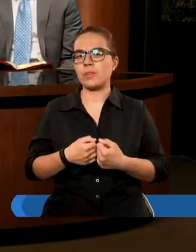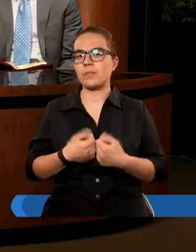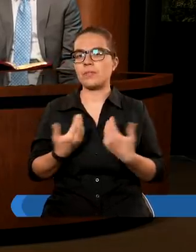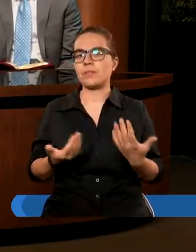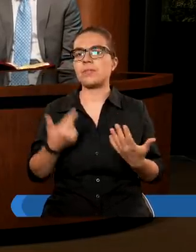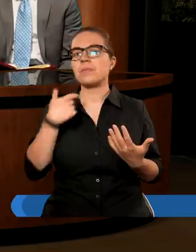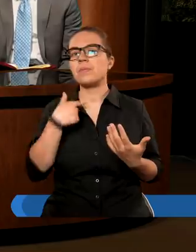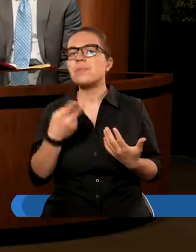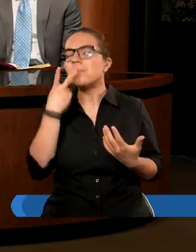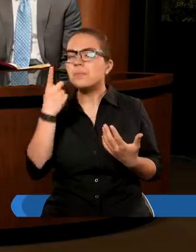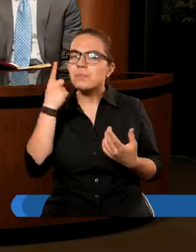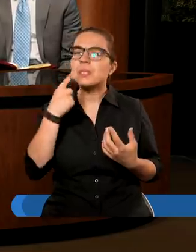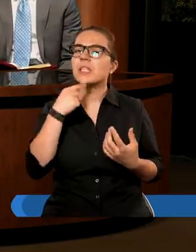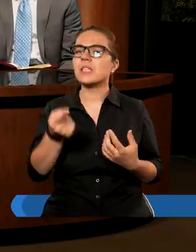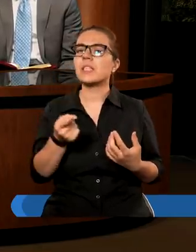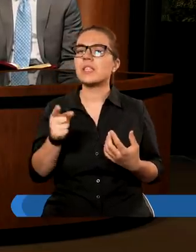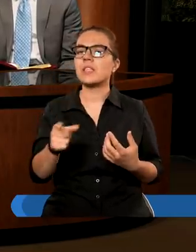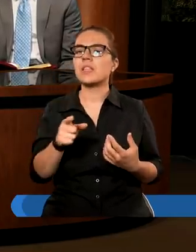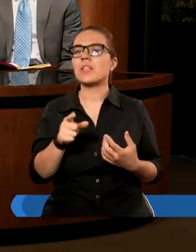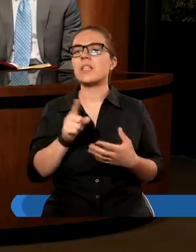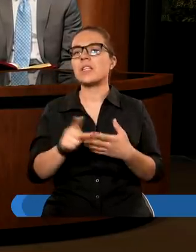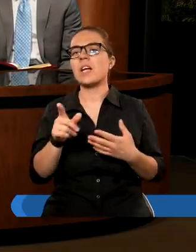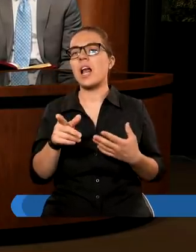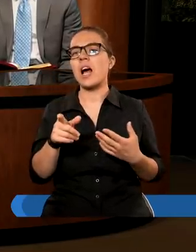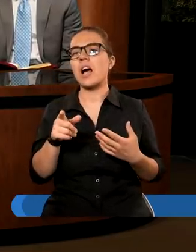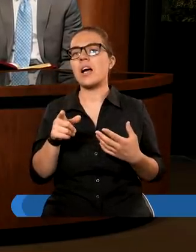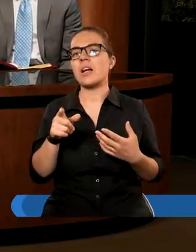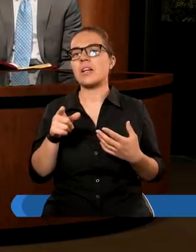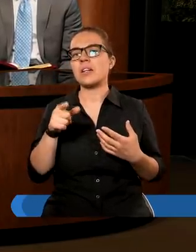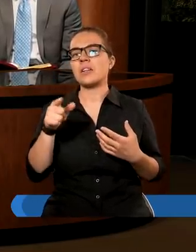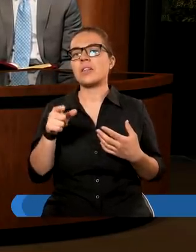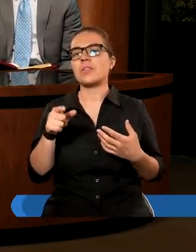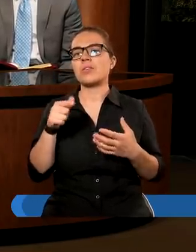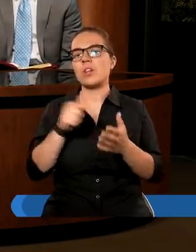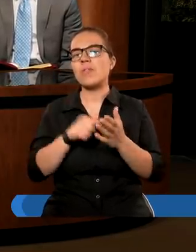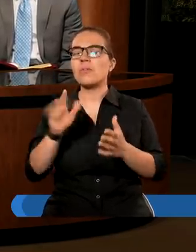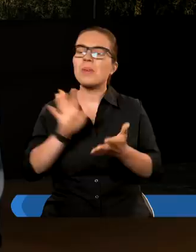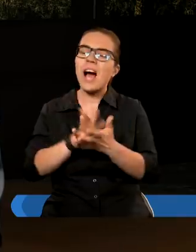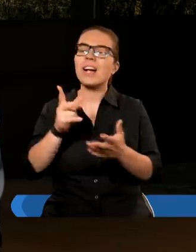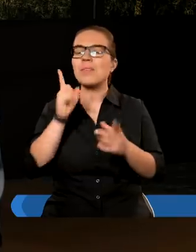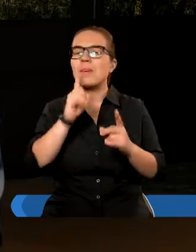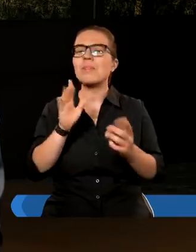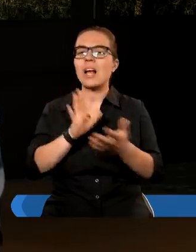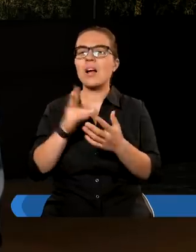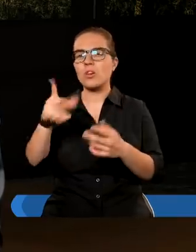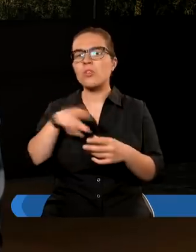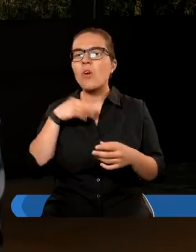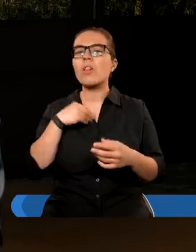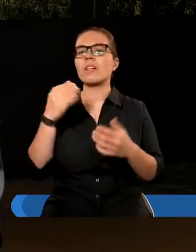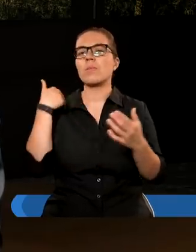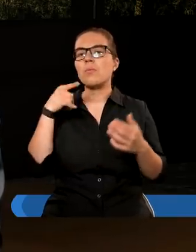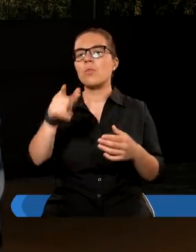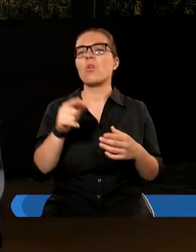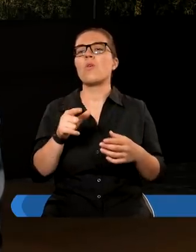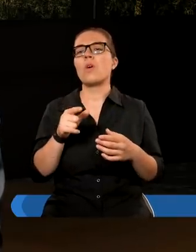No tak jak widzimy, dla Żydów zburzenie świątyni wiązało się z końcem świata tak naprawdę. Dla nich świątynia była